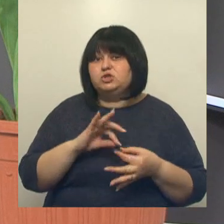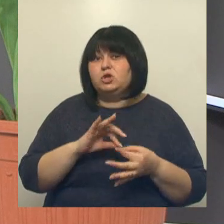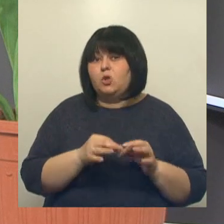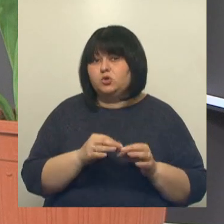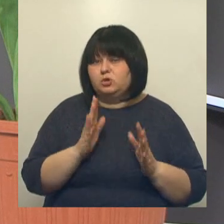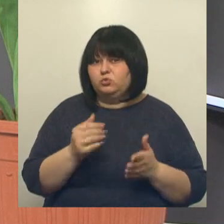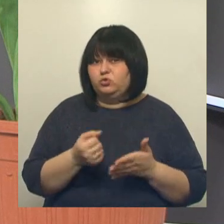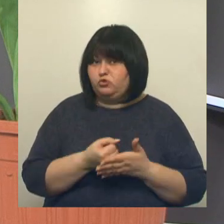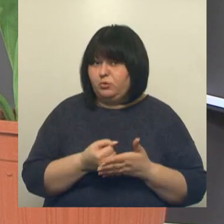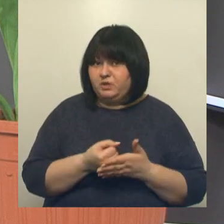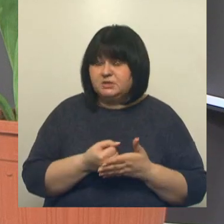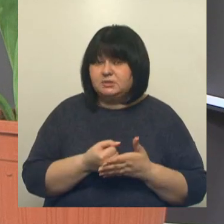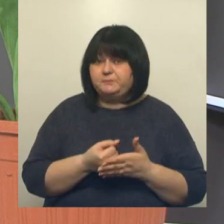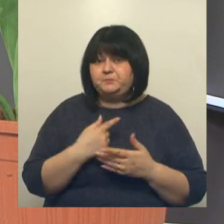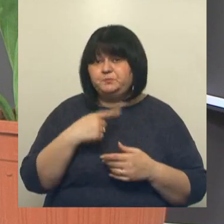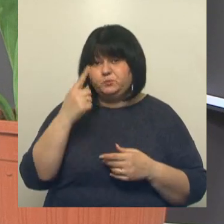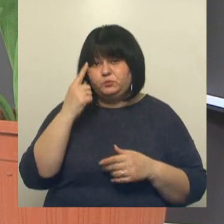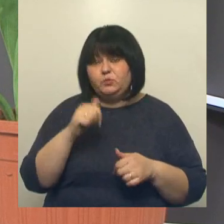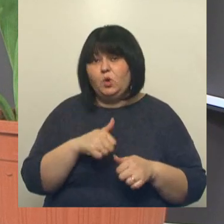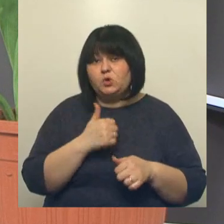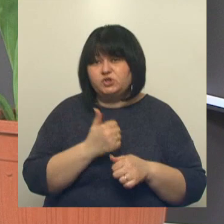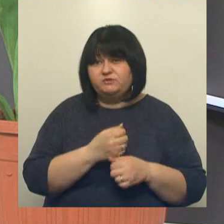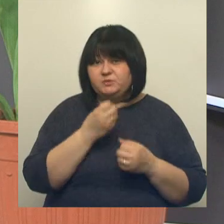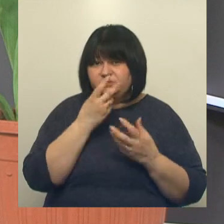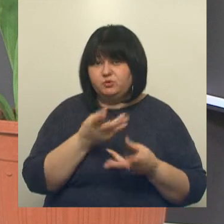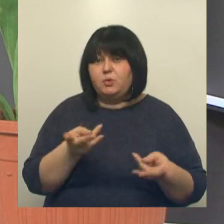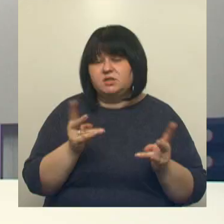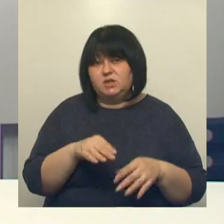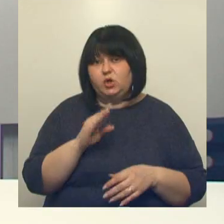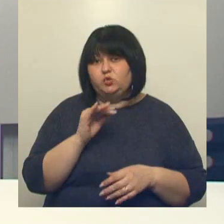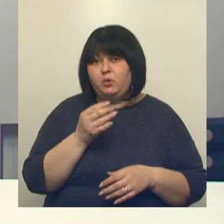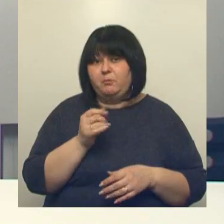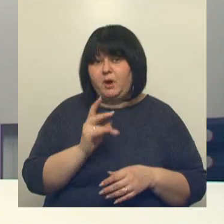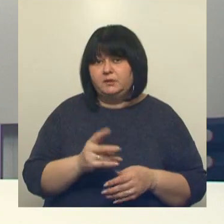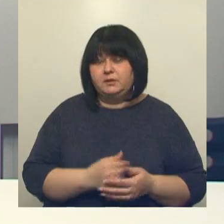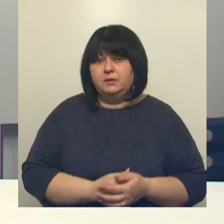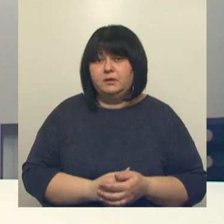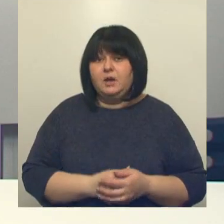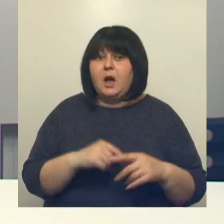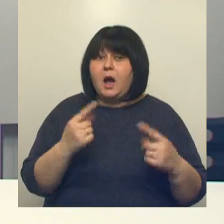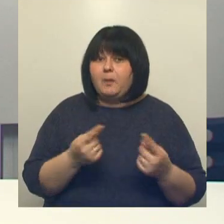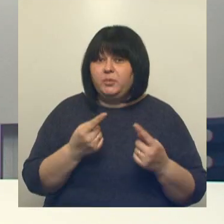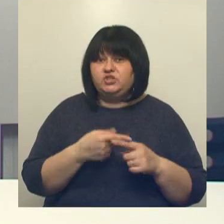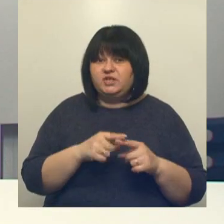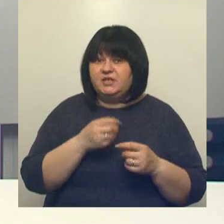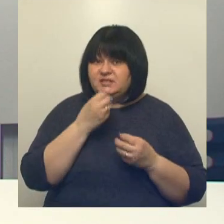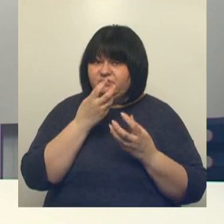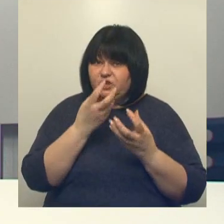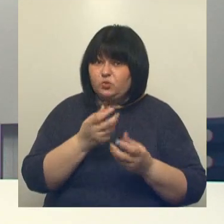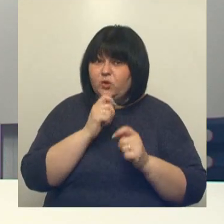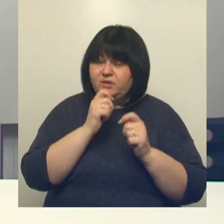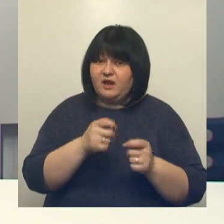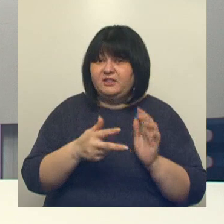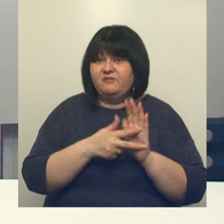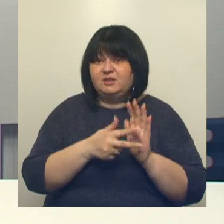добиться. Я думаю, что основным цветком, конечно, останется тюльпан. Обычно именно этот цветок дарят на 8 марта.